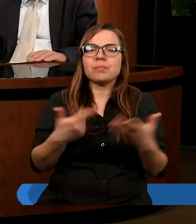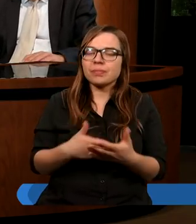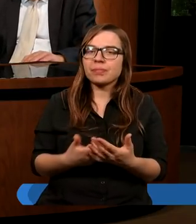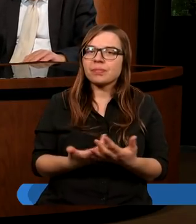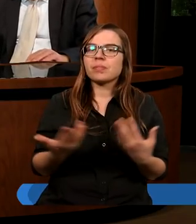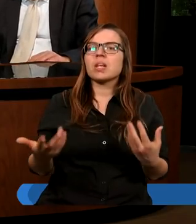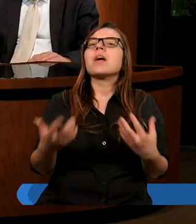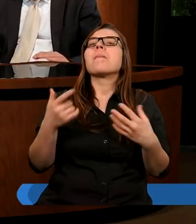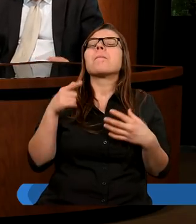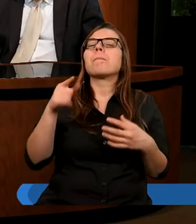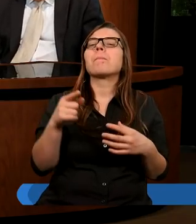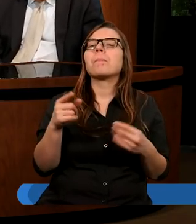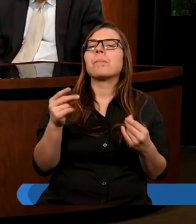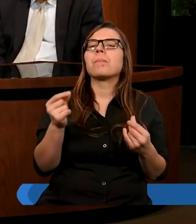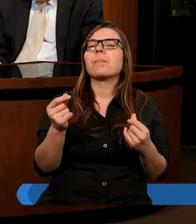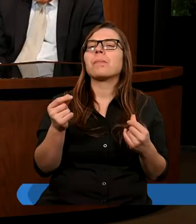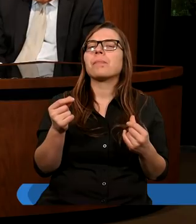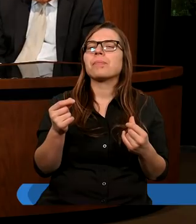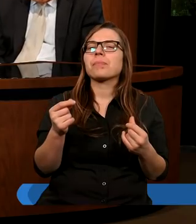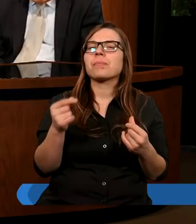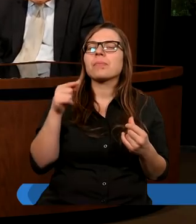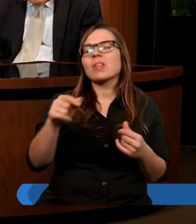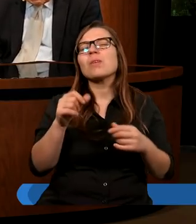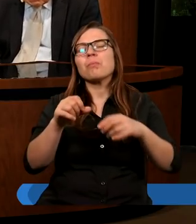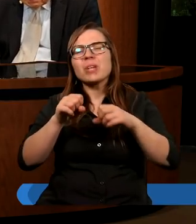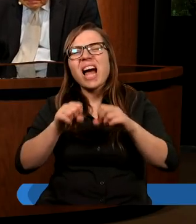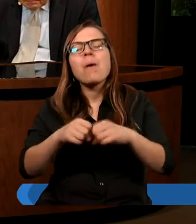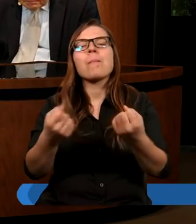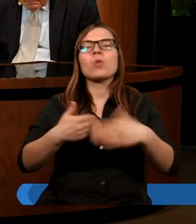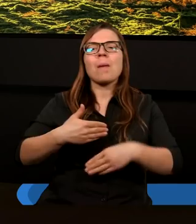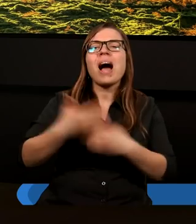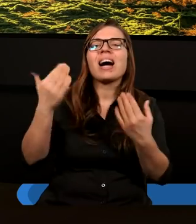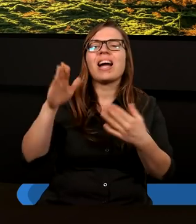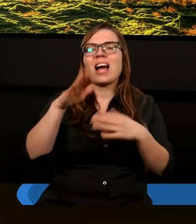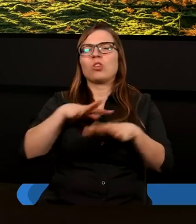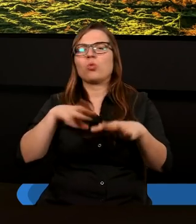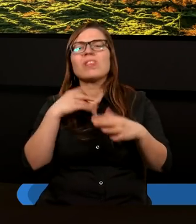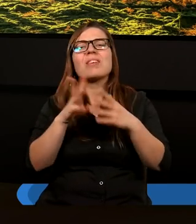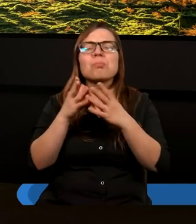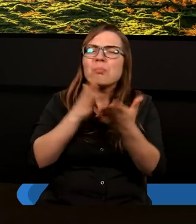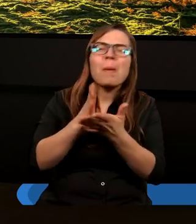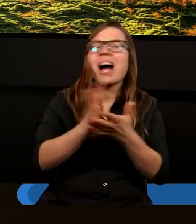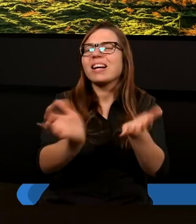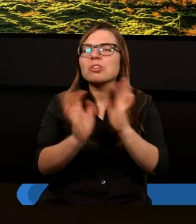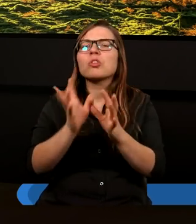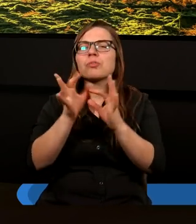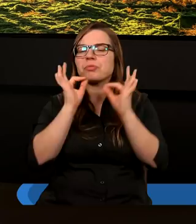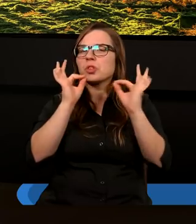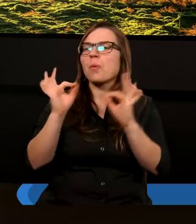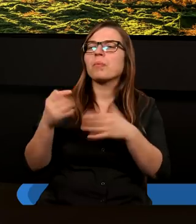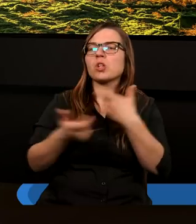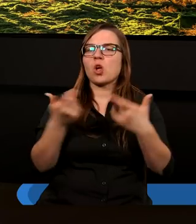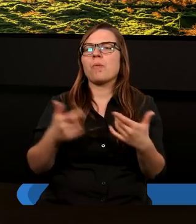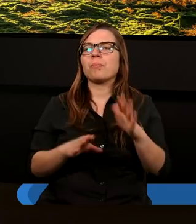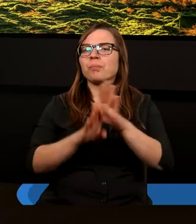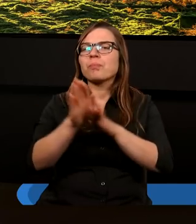A więc Duch Święty prowadzi, łamie bariery, używa odpowiednich sposobów, ale potem człowiek składa świadectwo i